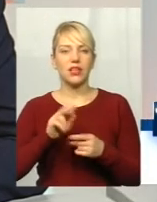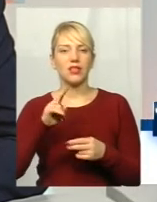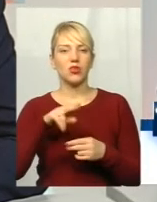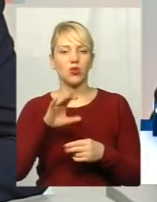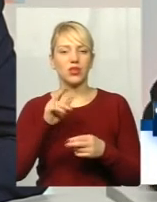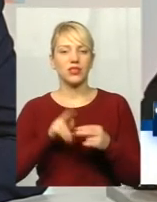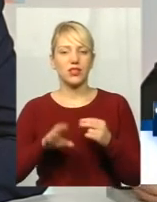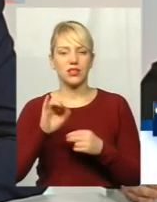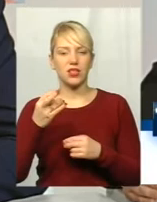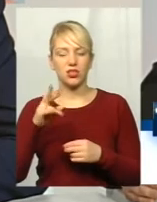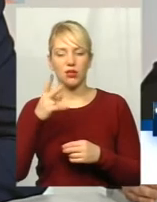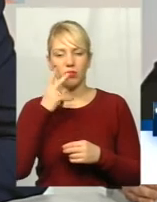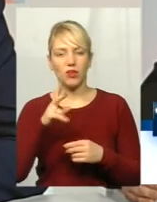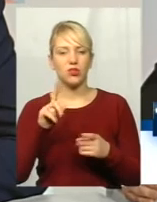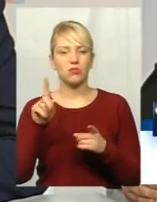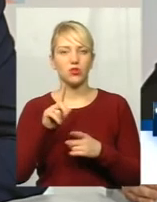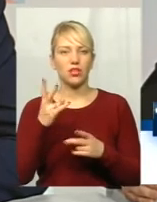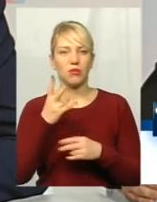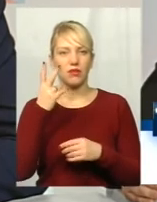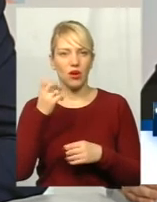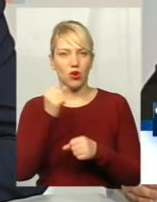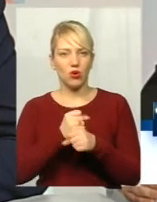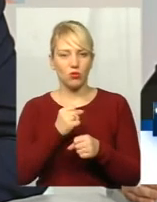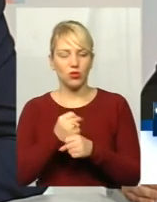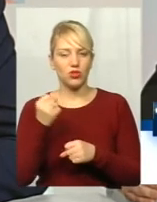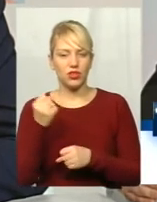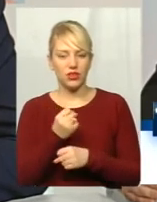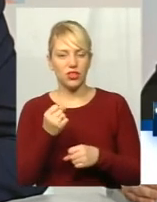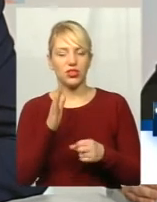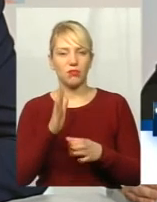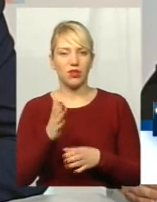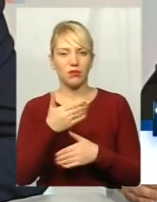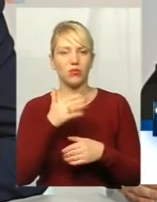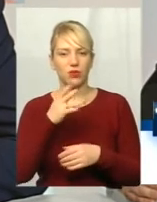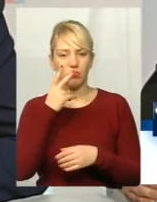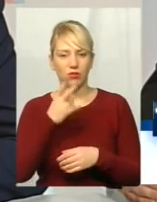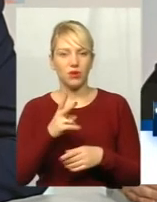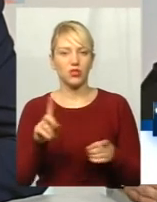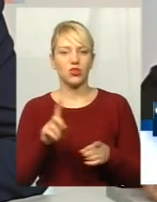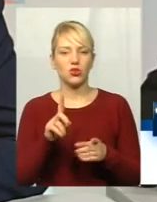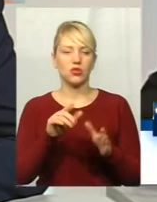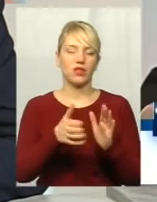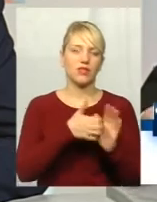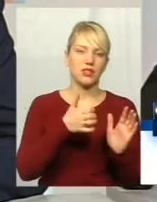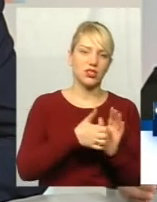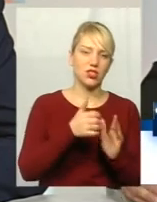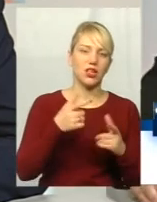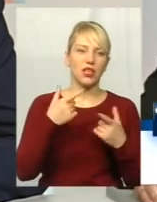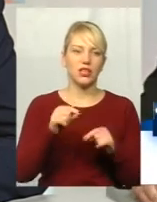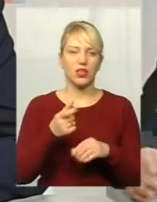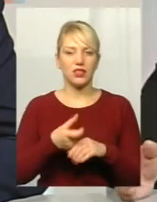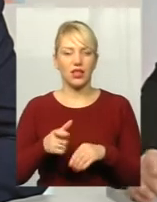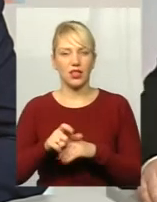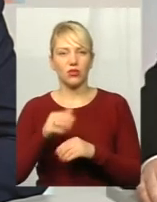хоча б два робочих тижні відпрацювати в повноцінному режимі, і тоді ми будемо бачити де чого не вистачає, де чогось занадто